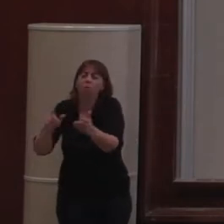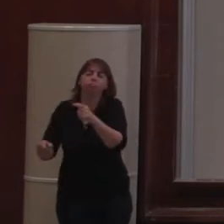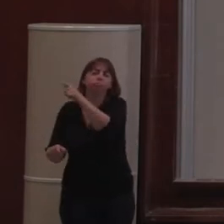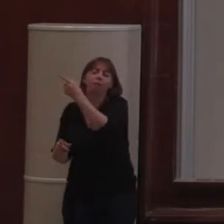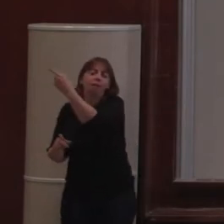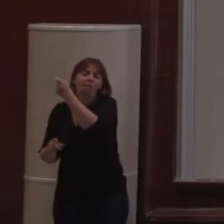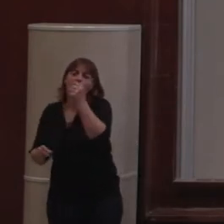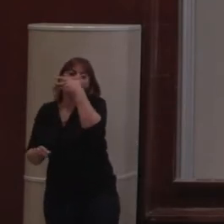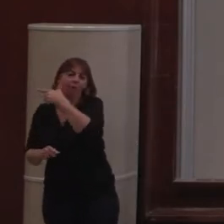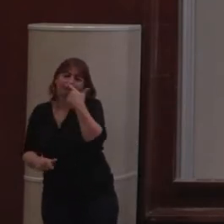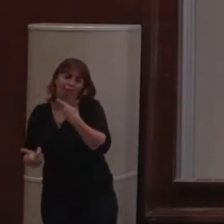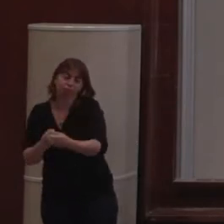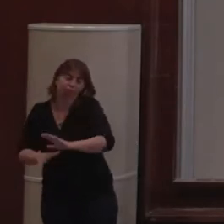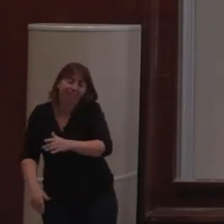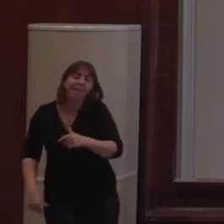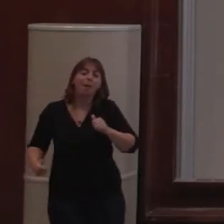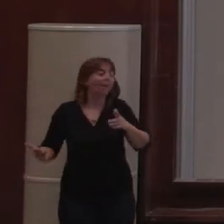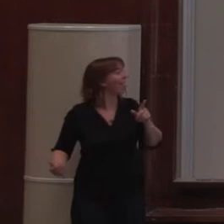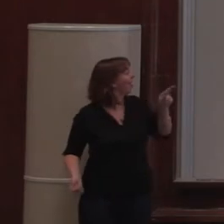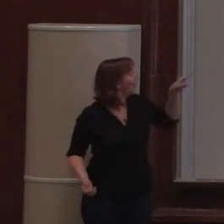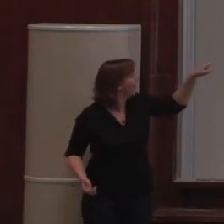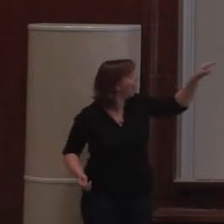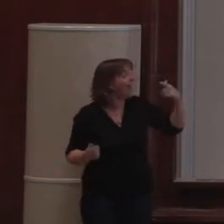instructions, vous mettez les ingrédients. On va charger une image.